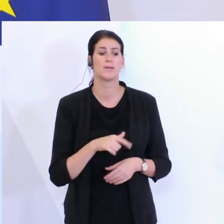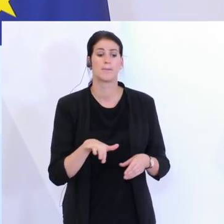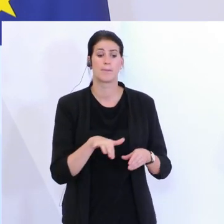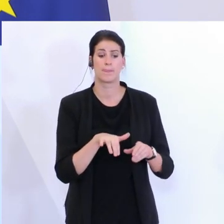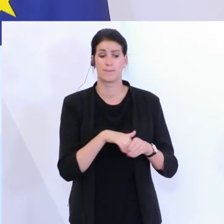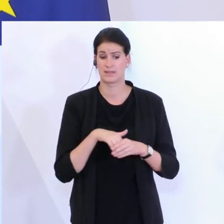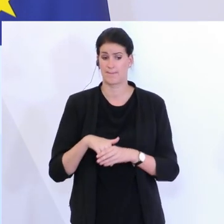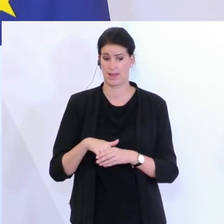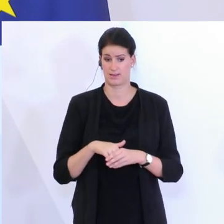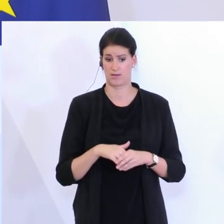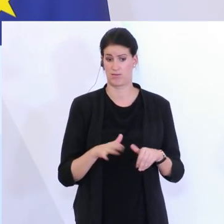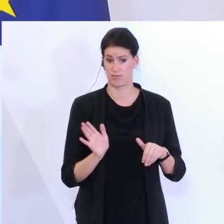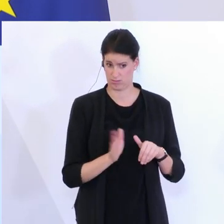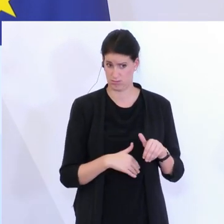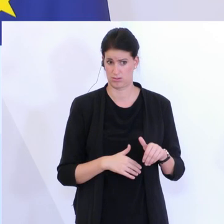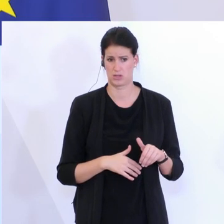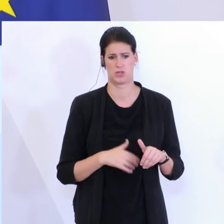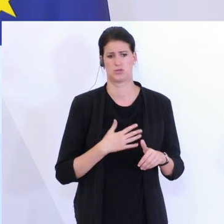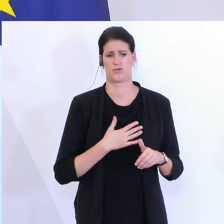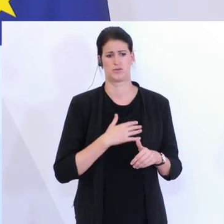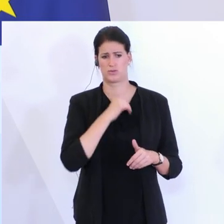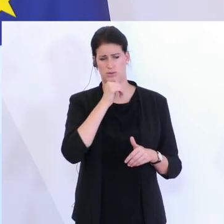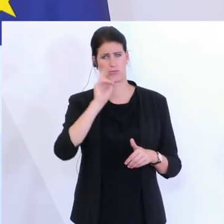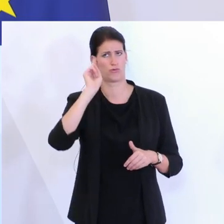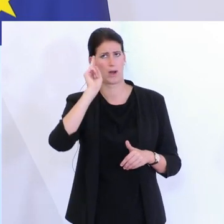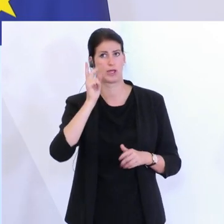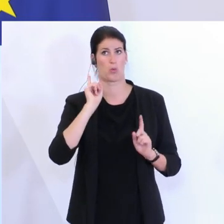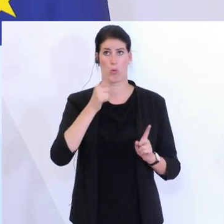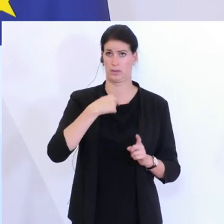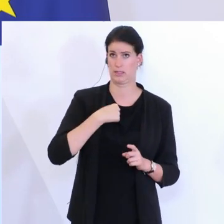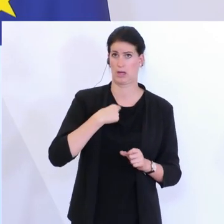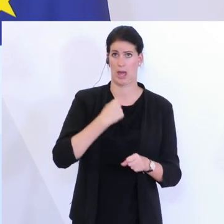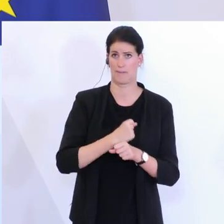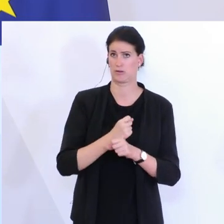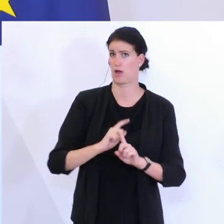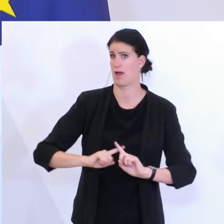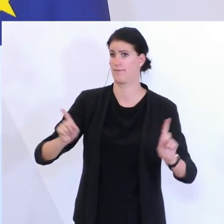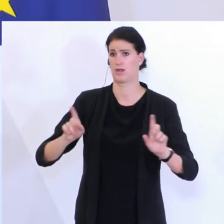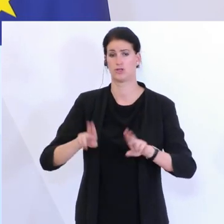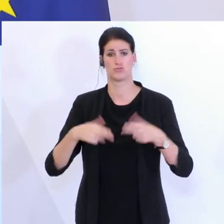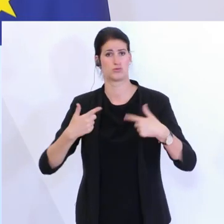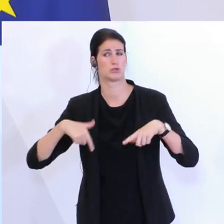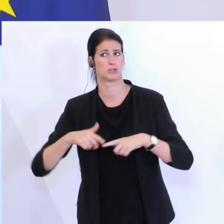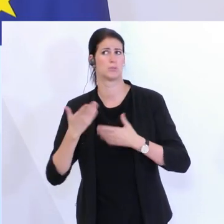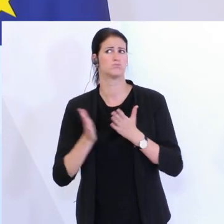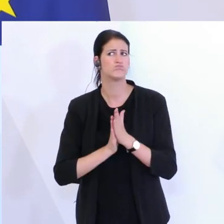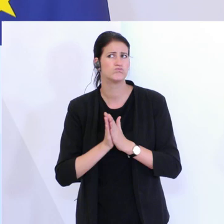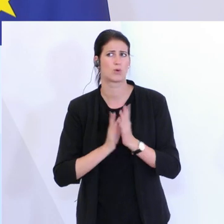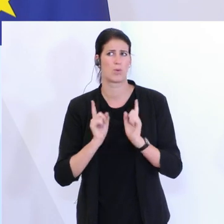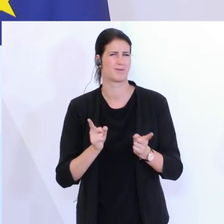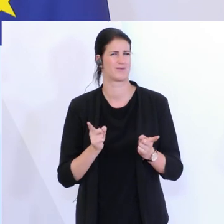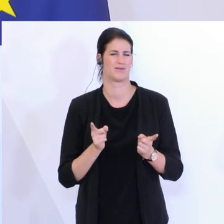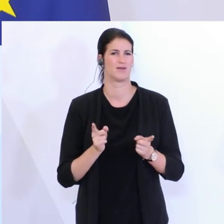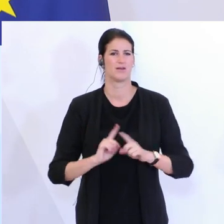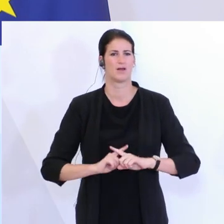gar nicht den Kopf zerbrochen haben, ob sie auf Saison gehen. Es ist ein völlig andersartiges, eine